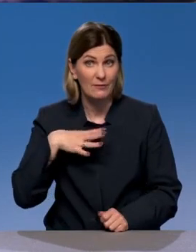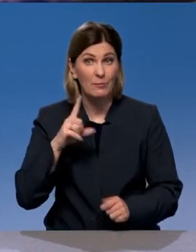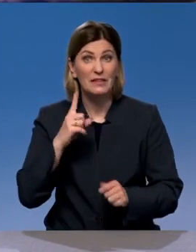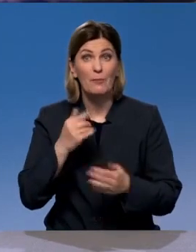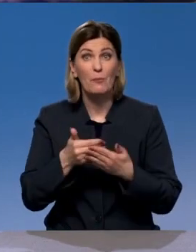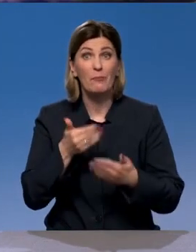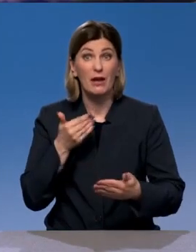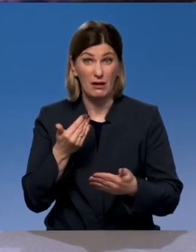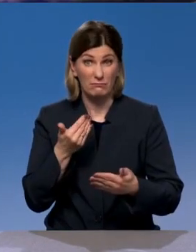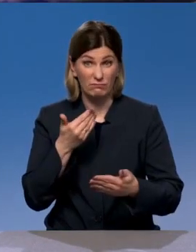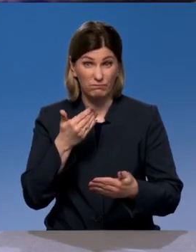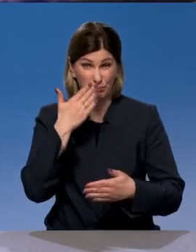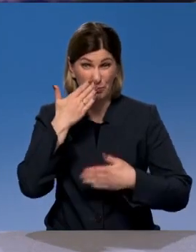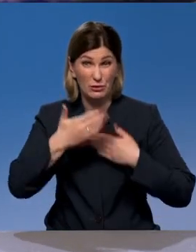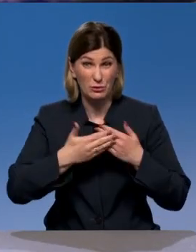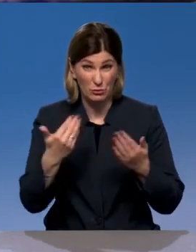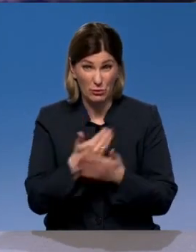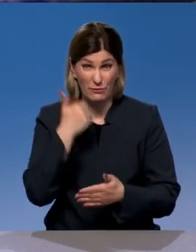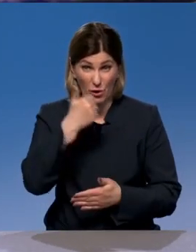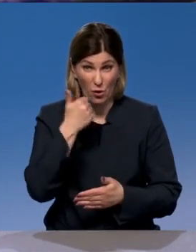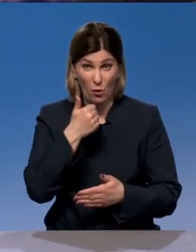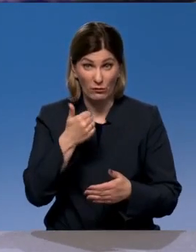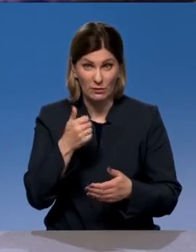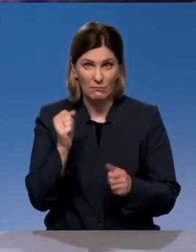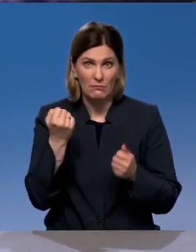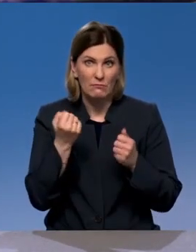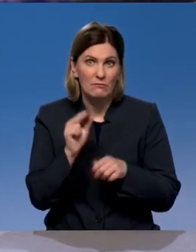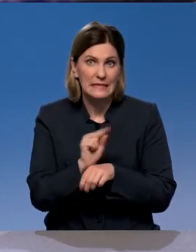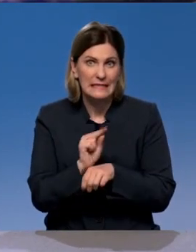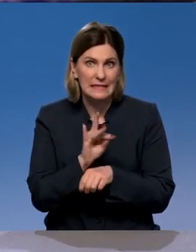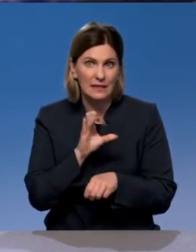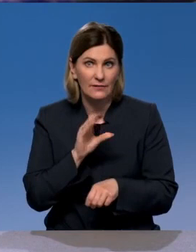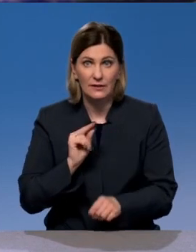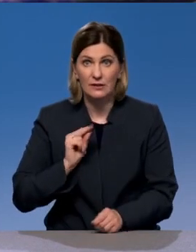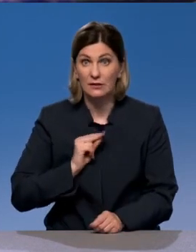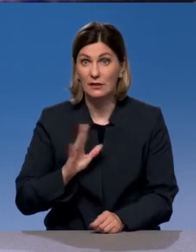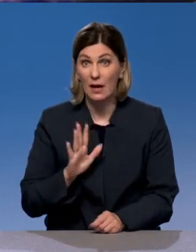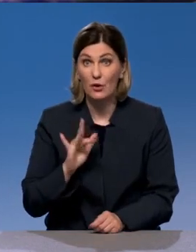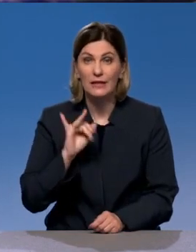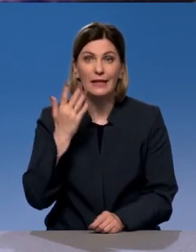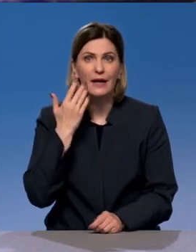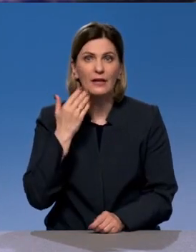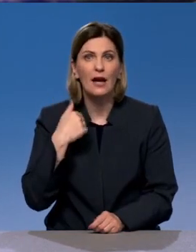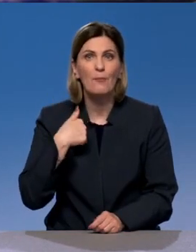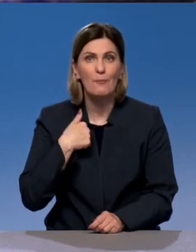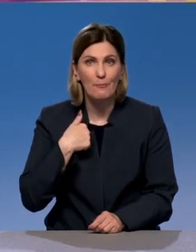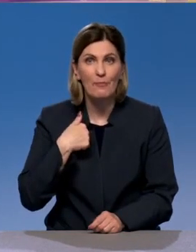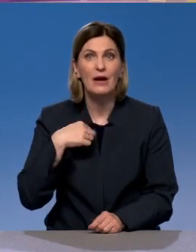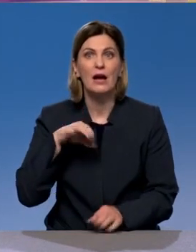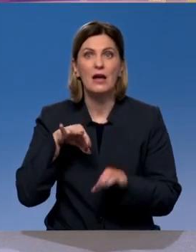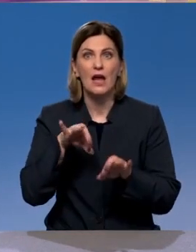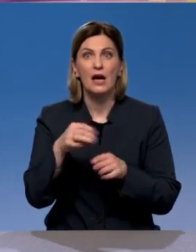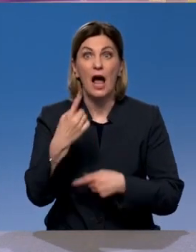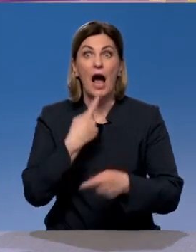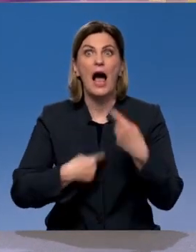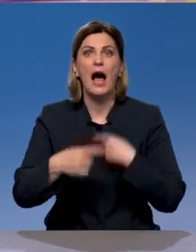естественно, автосервис не работал. Ну, так получилось случайно. Вот. И когда мы ехали обратно, дорогу начали ремонтировать. Пусть